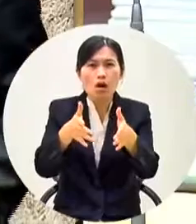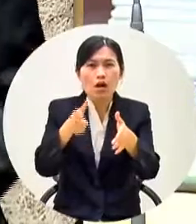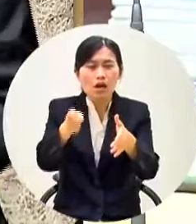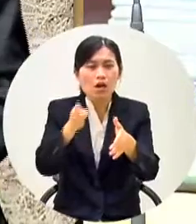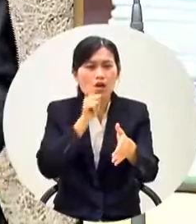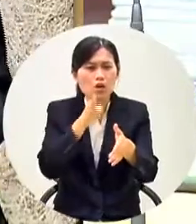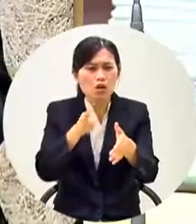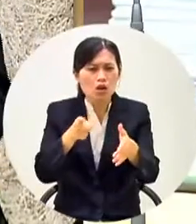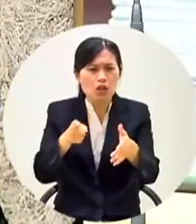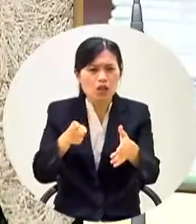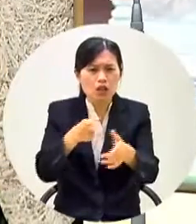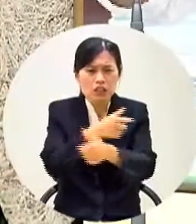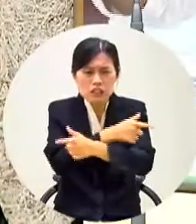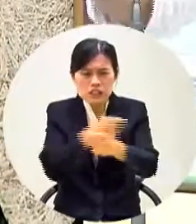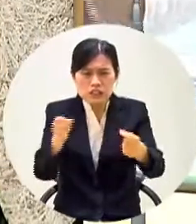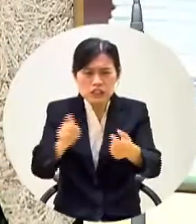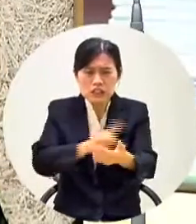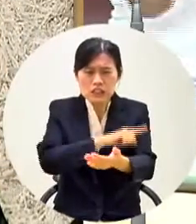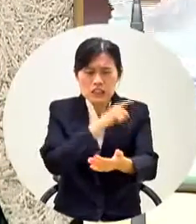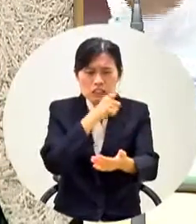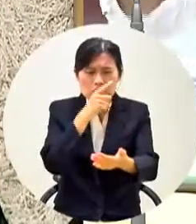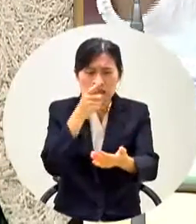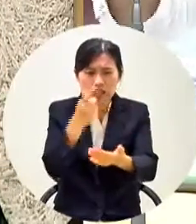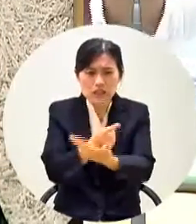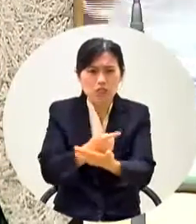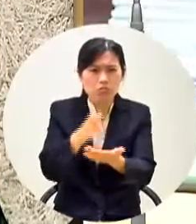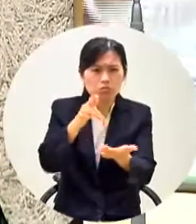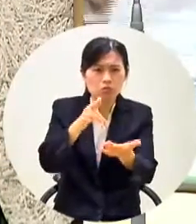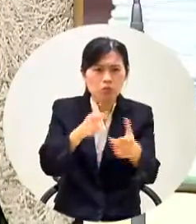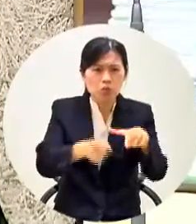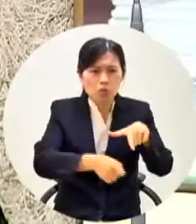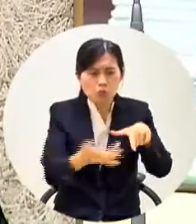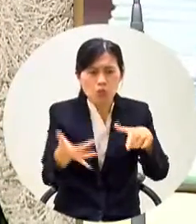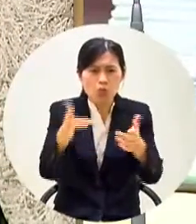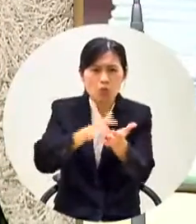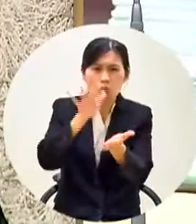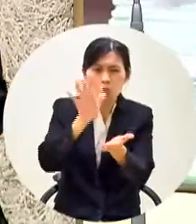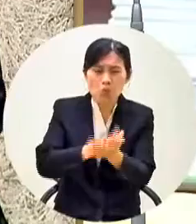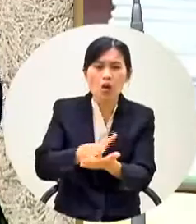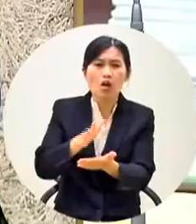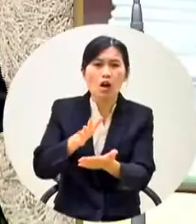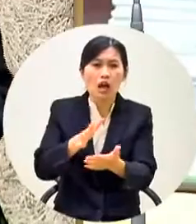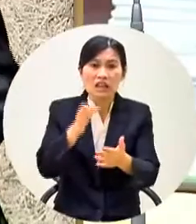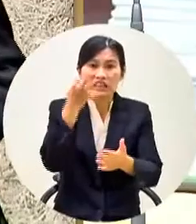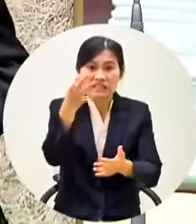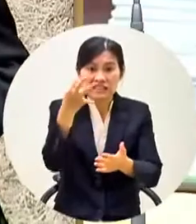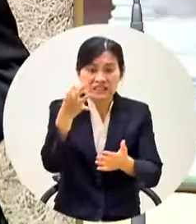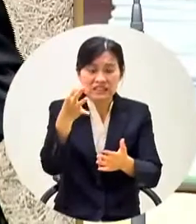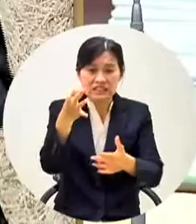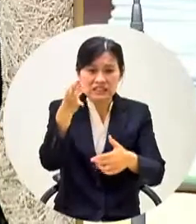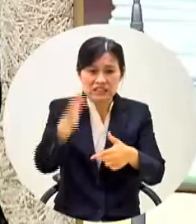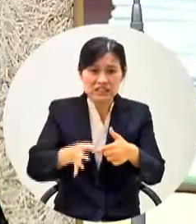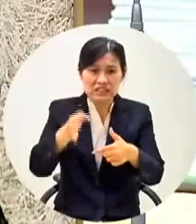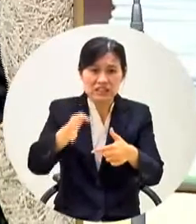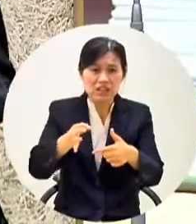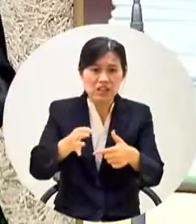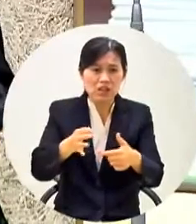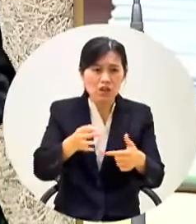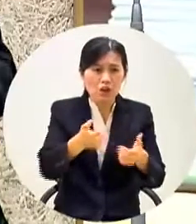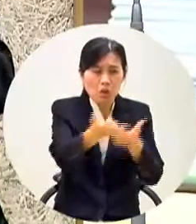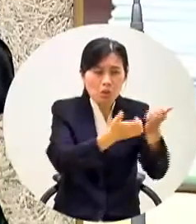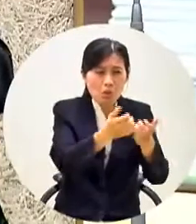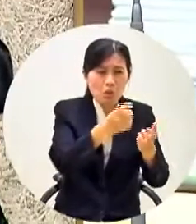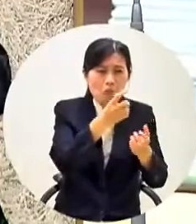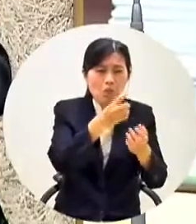機你用統一採購公開招標這個價格會比原來拆成三十四標的學校更低